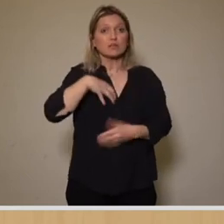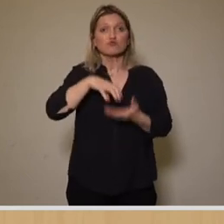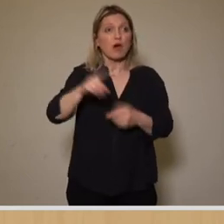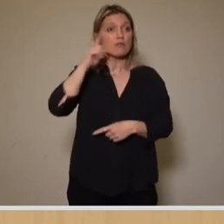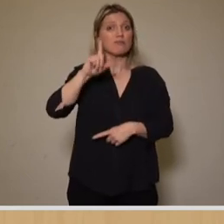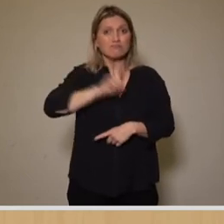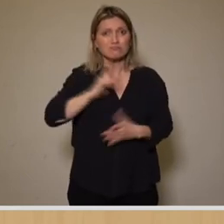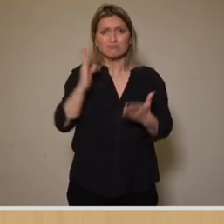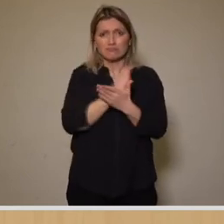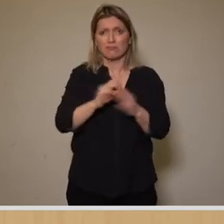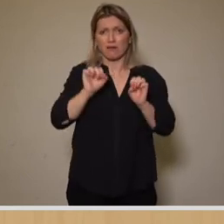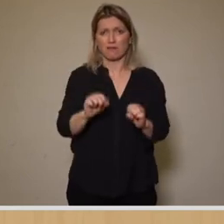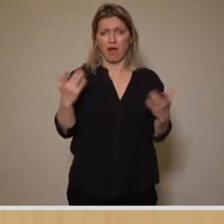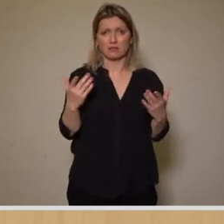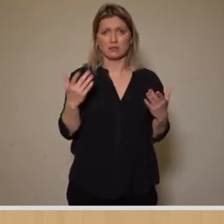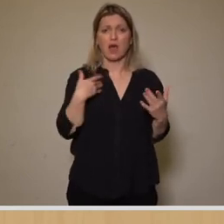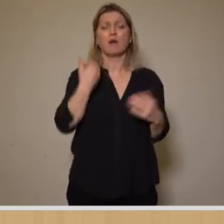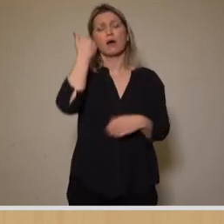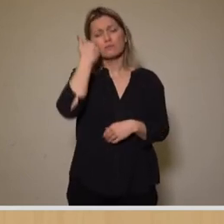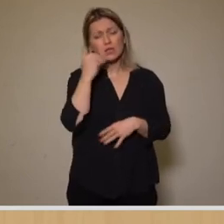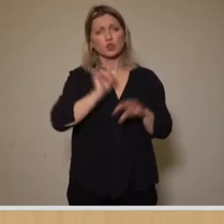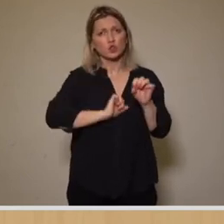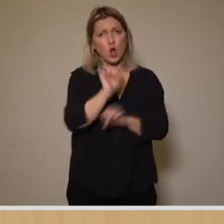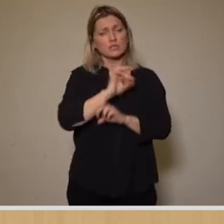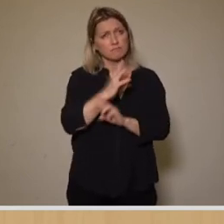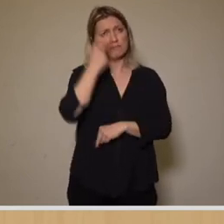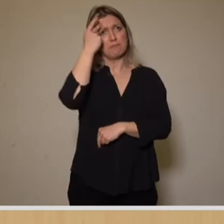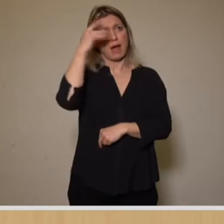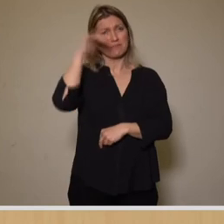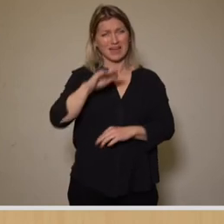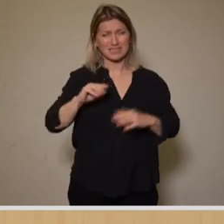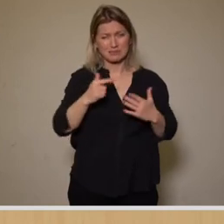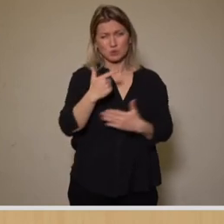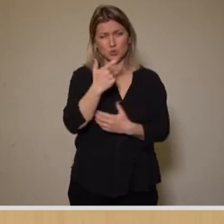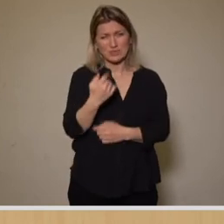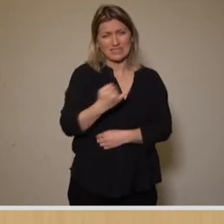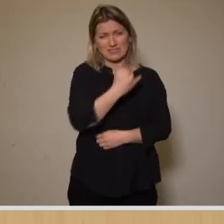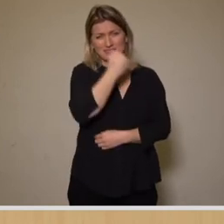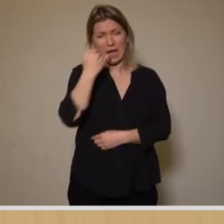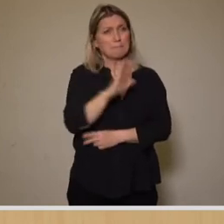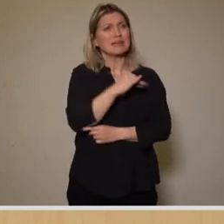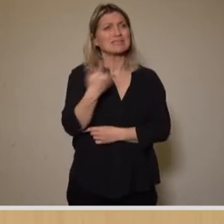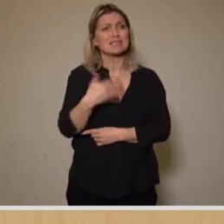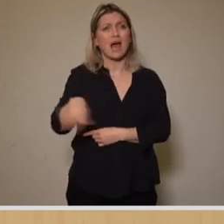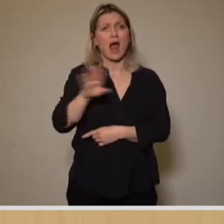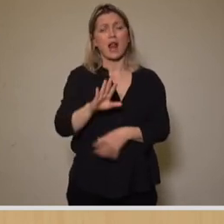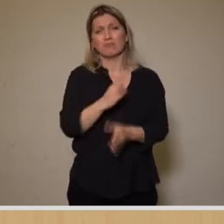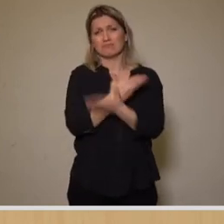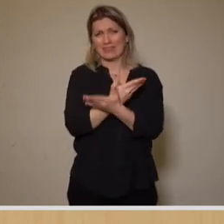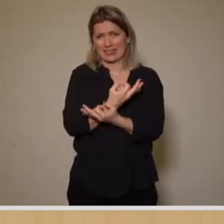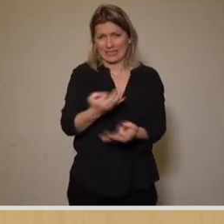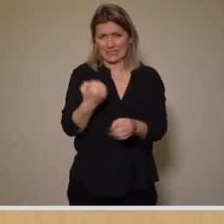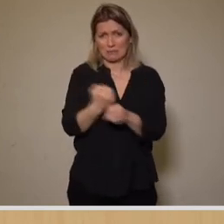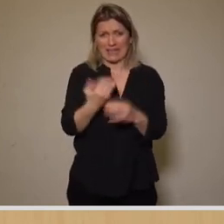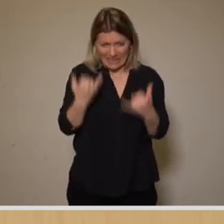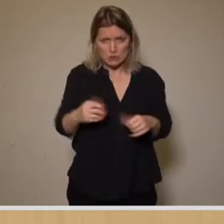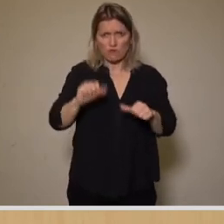befinden. Aber lassen Sie sich immer noch dies ein, auf der Zunge zu gehen. Seit 27 Jahren wurde nicht gehandelt. Warum jetzt auf einmal?